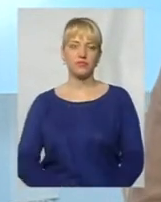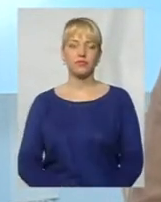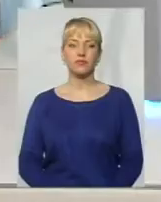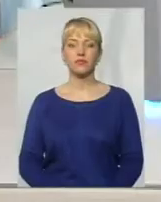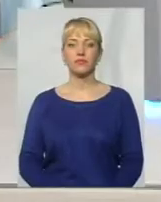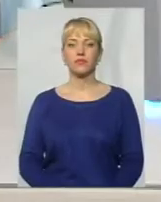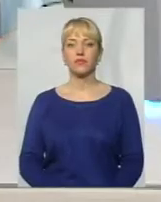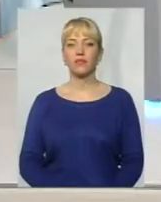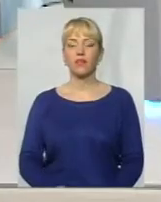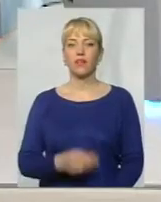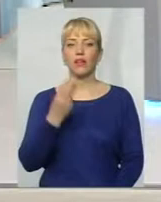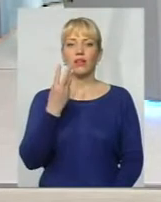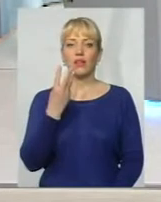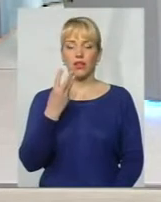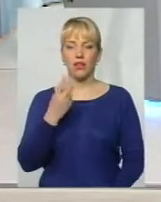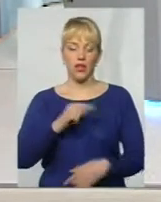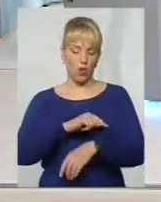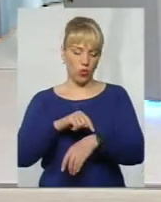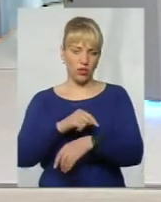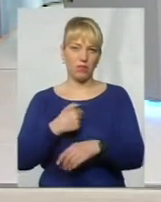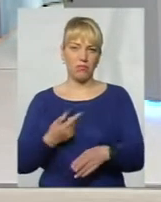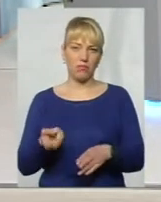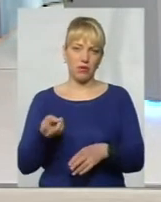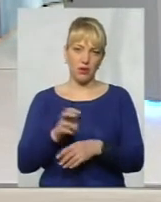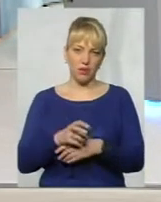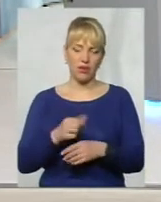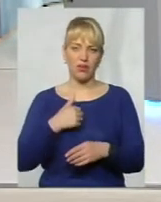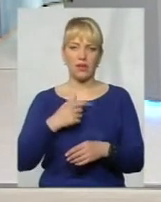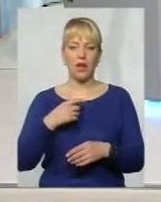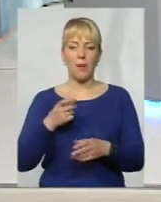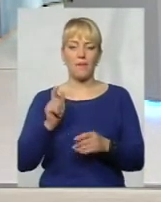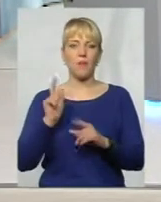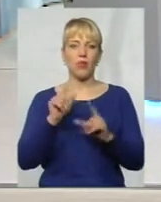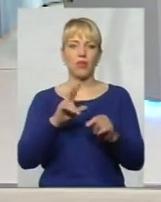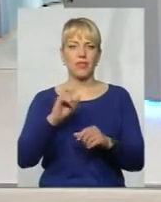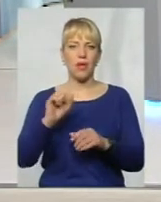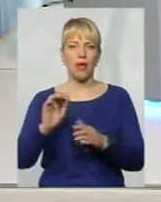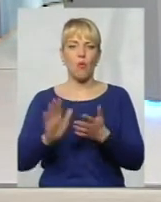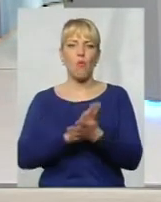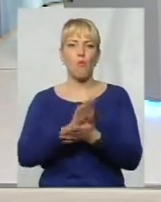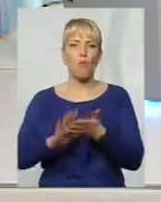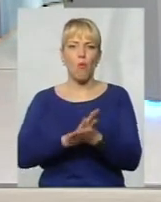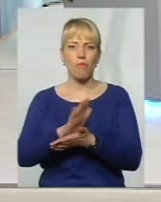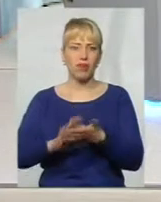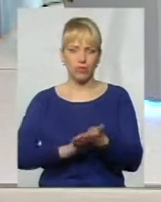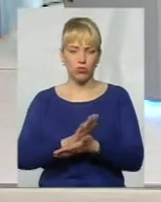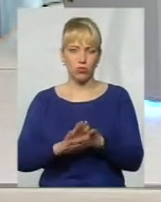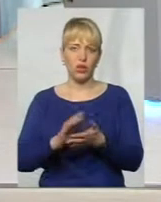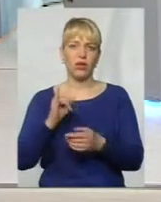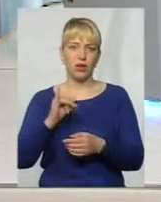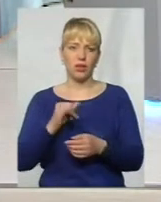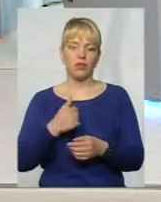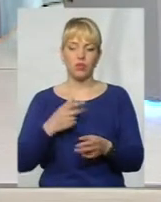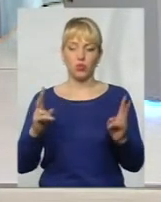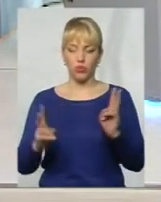Три години ми приїхали, поїхали на помивку і нас розмістили, зустріли нас